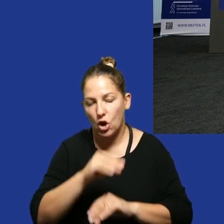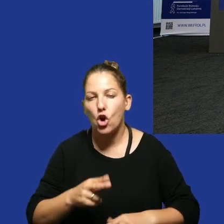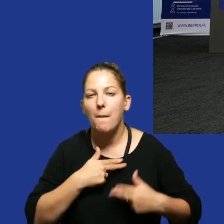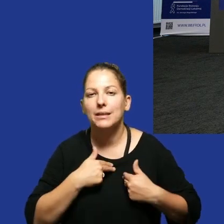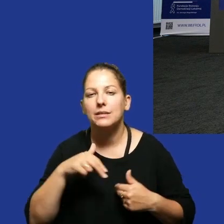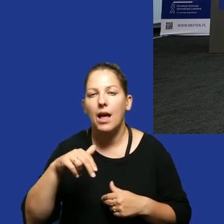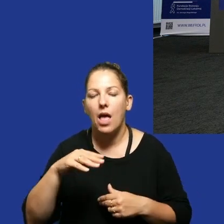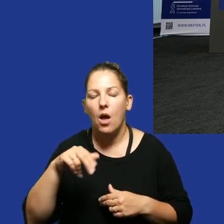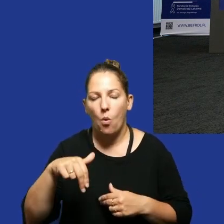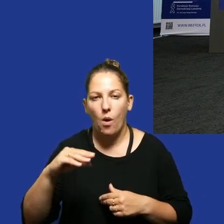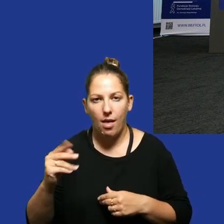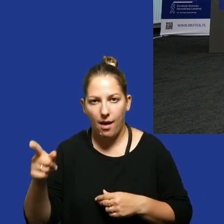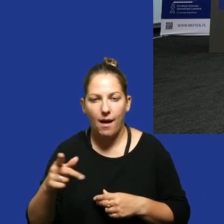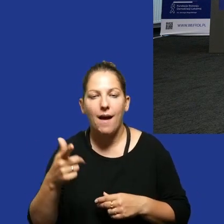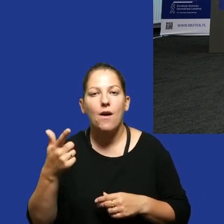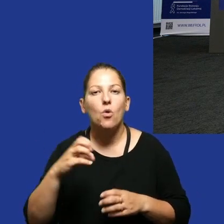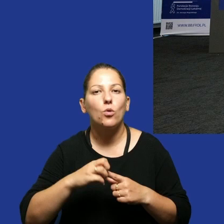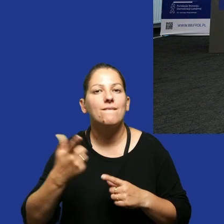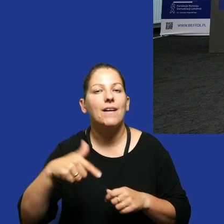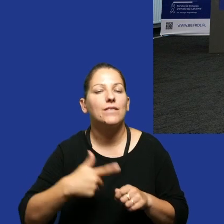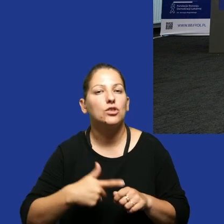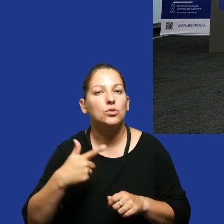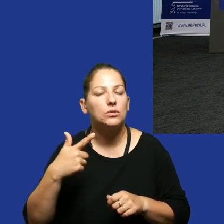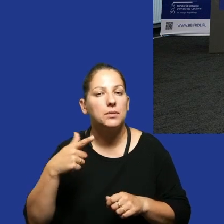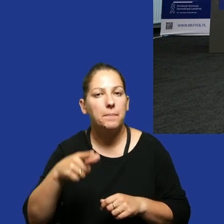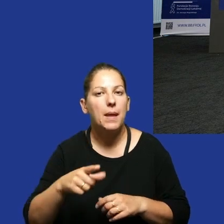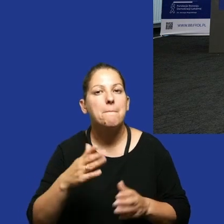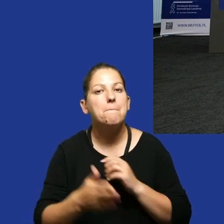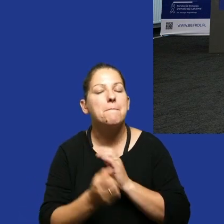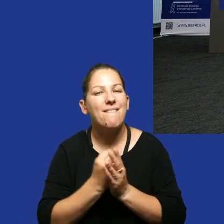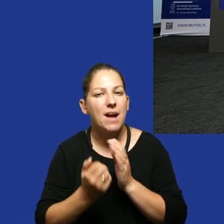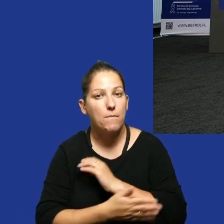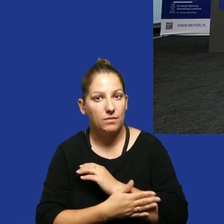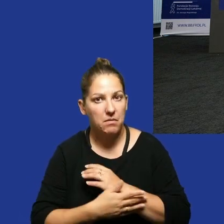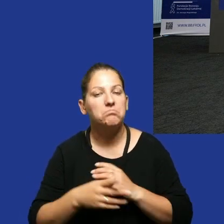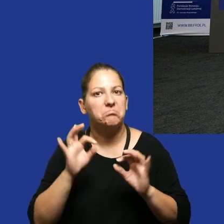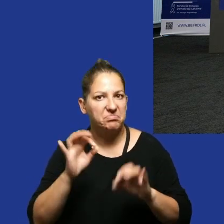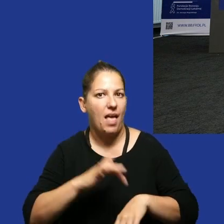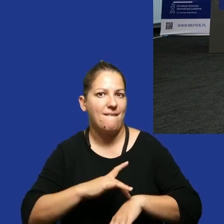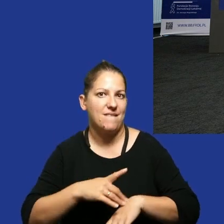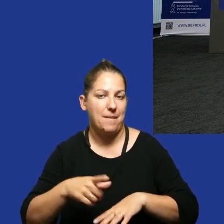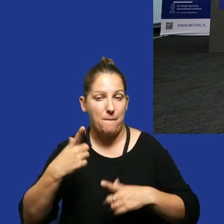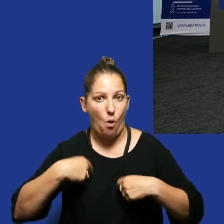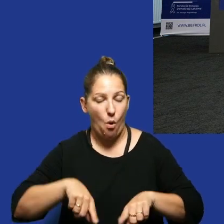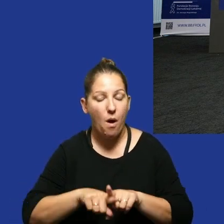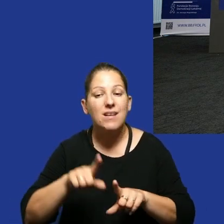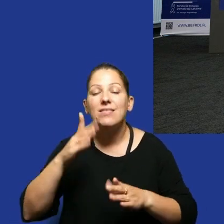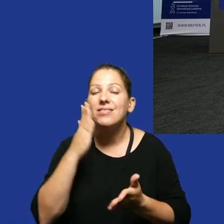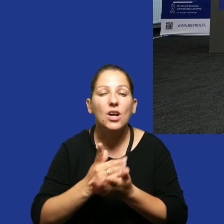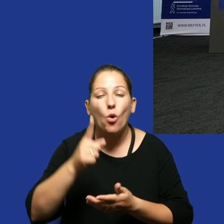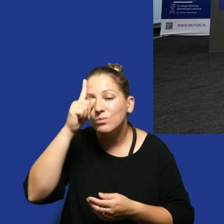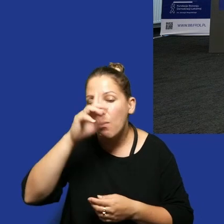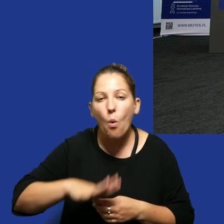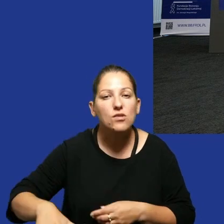Europejskiej z grudnia 2020. Prawa podstawowe mogą być skuteczne w życiu obywateli, wyłącznie w społeczeństwie,